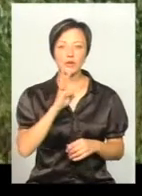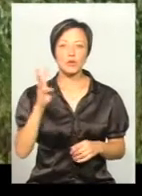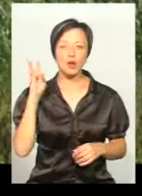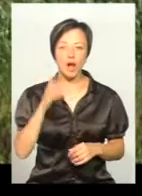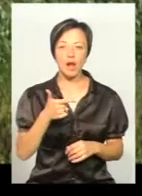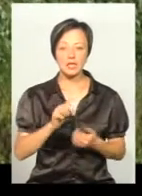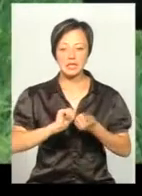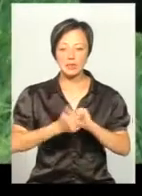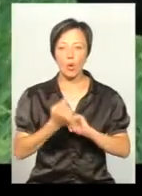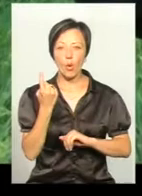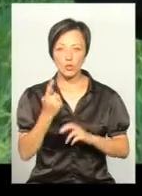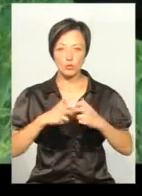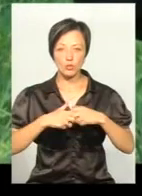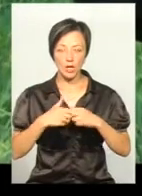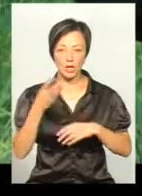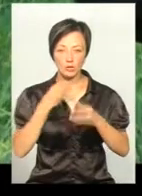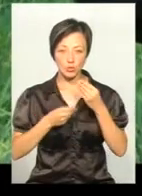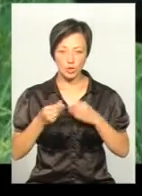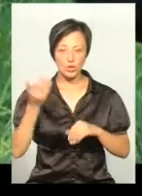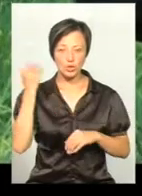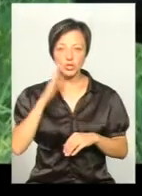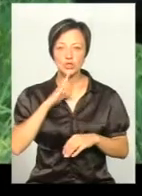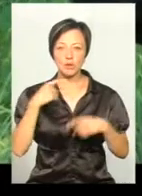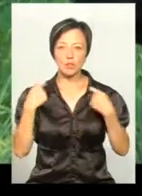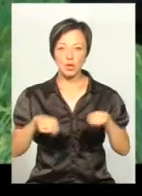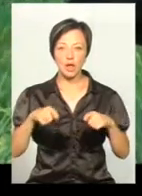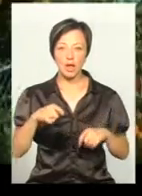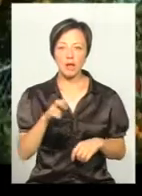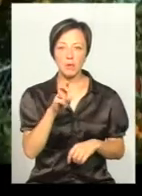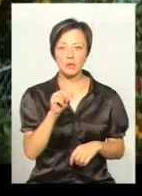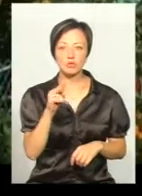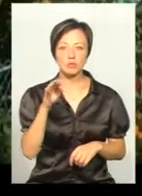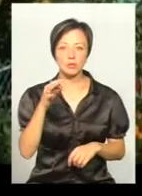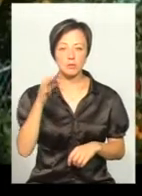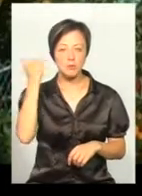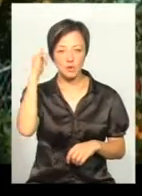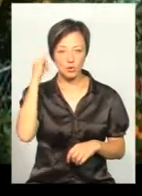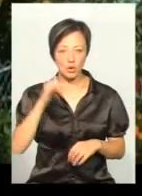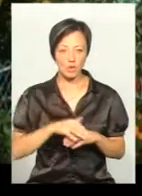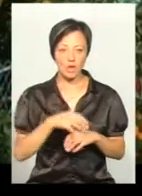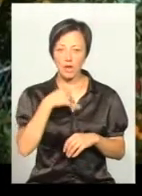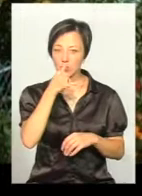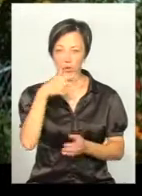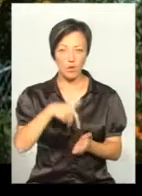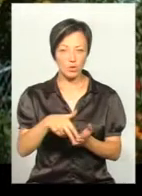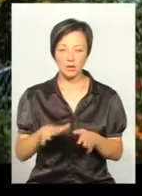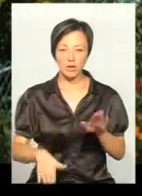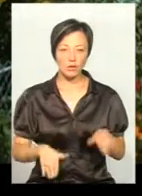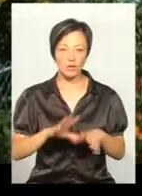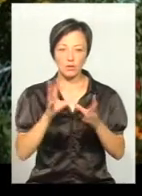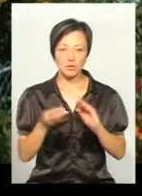Галині замінили один кульшовий суглоб на штучний. Тоді жінка продала бичка. Я не могла дуже ходити вже на ноги.